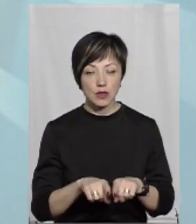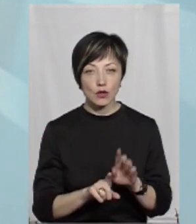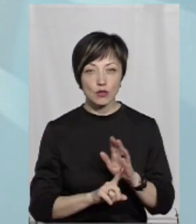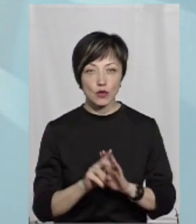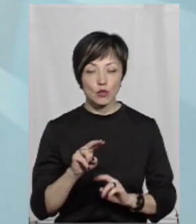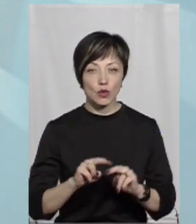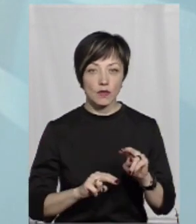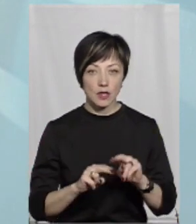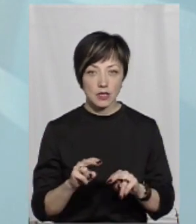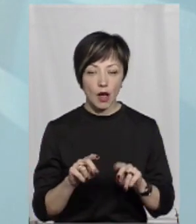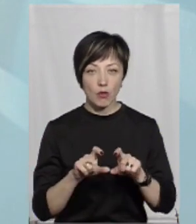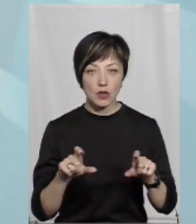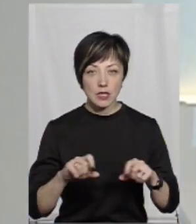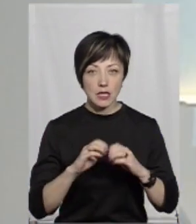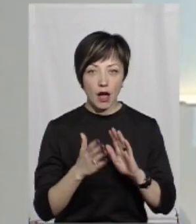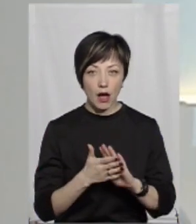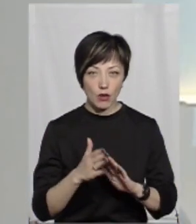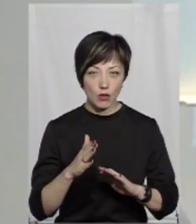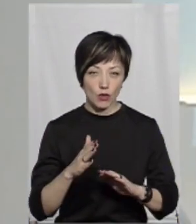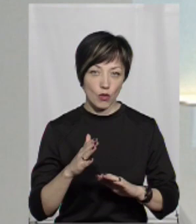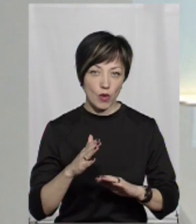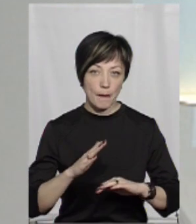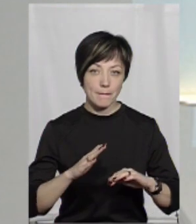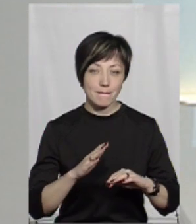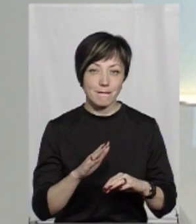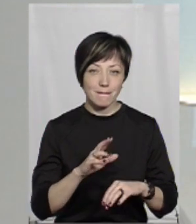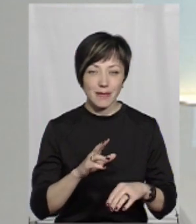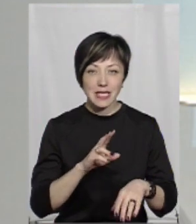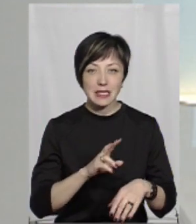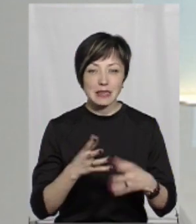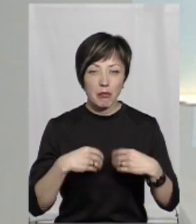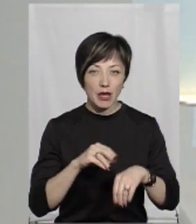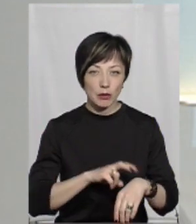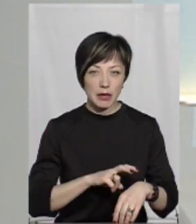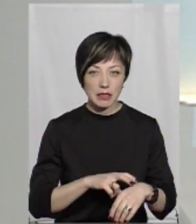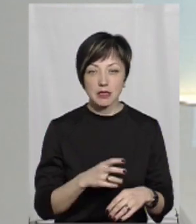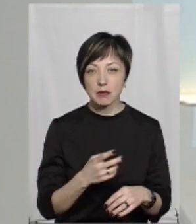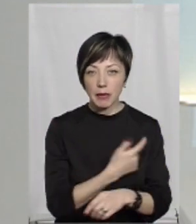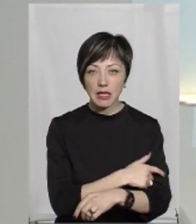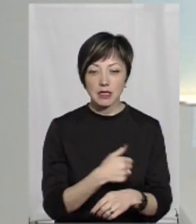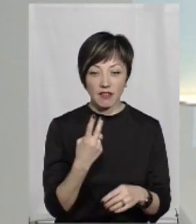розпочалось будівництво амбулаторії загальної практики. Це одна з амбулаторій тих, що ви сказали, 27? Так,